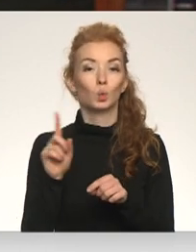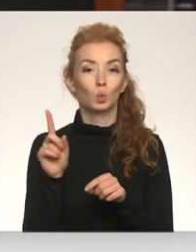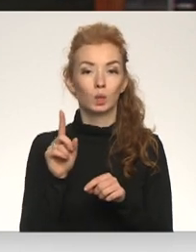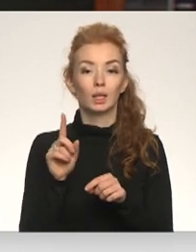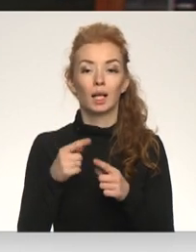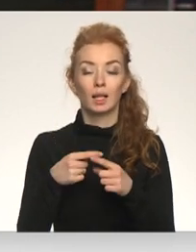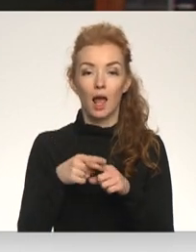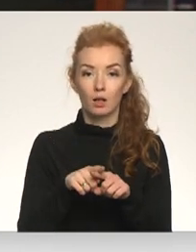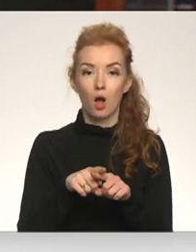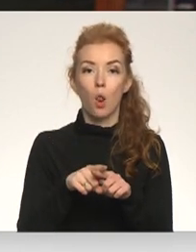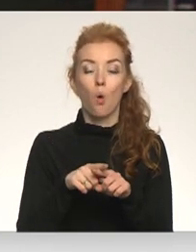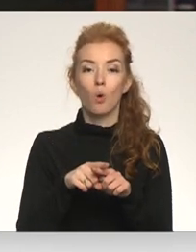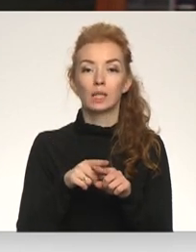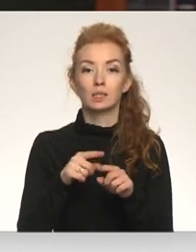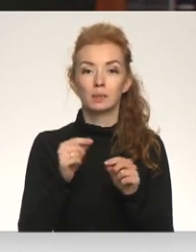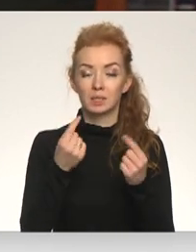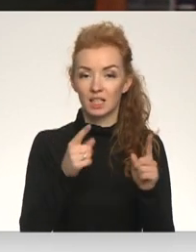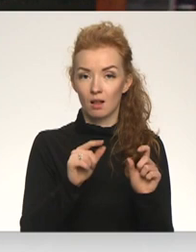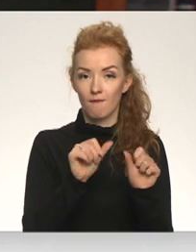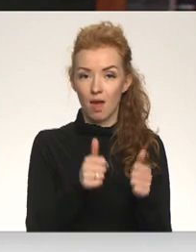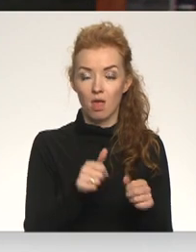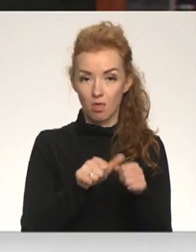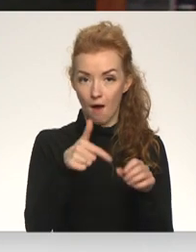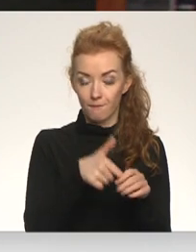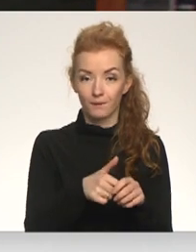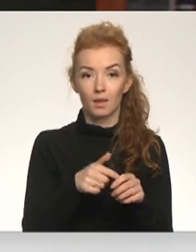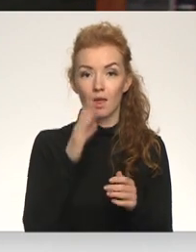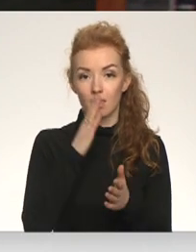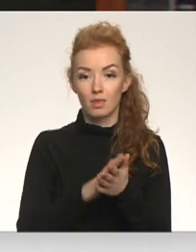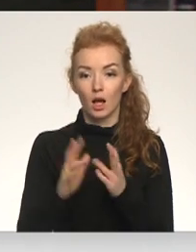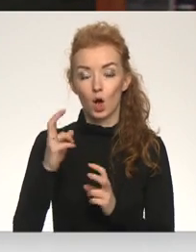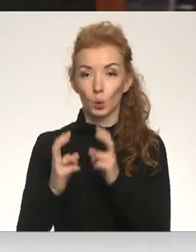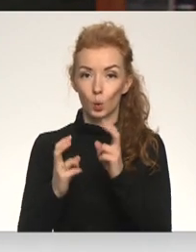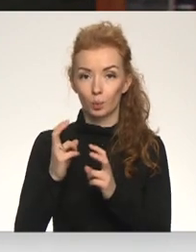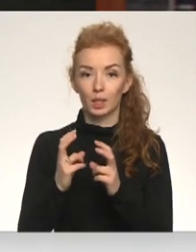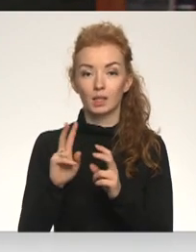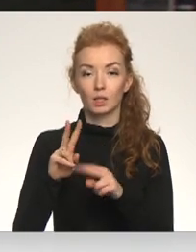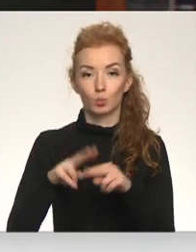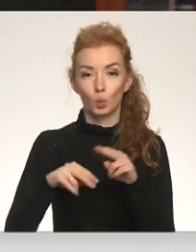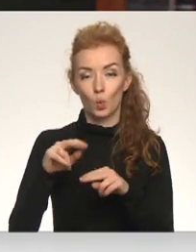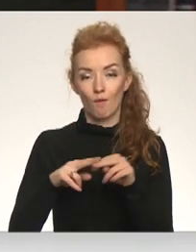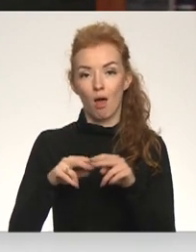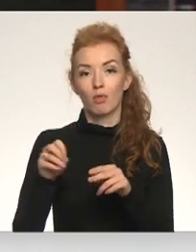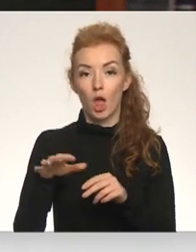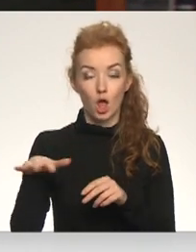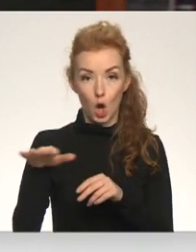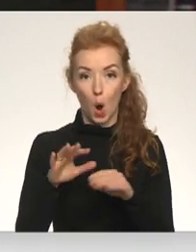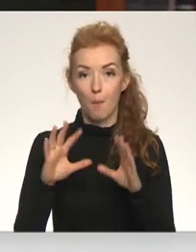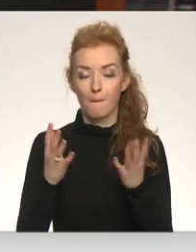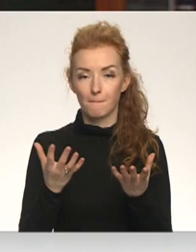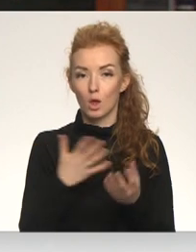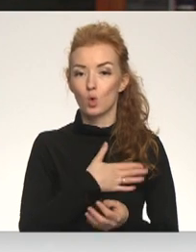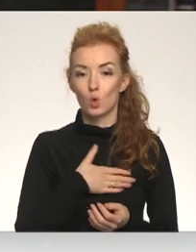pārstrādātu, jo tā ir cita veida nafta, nekā naftas pārstrādas rupniņas, kuras būvēt saustuma Eiropā, bet